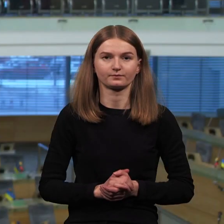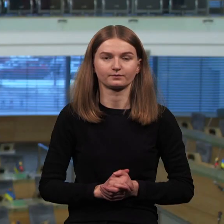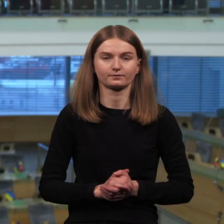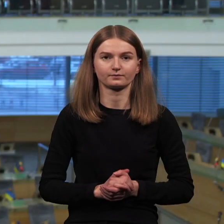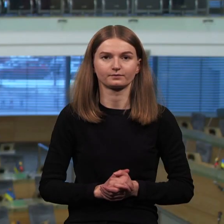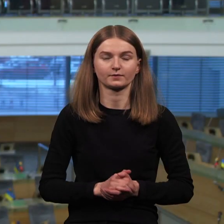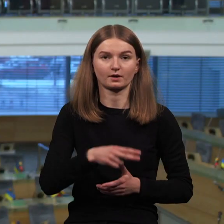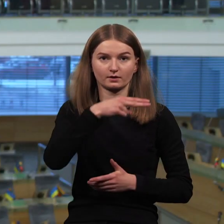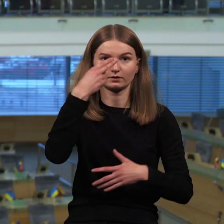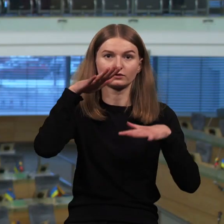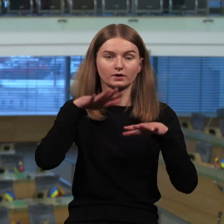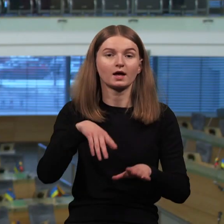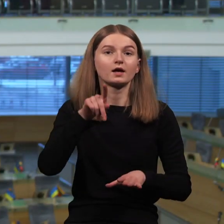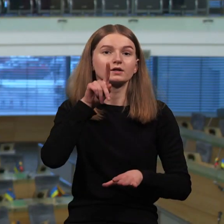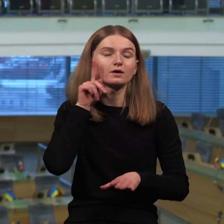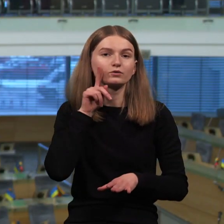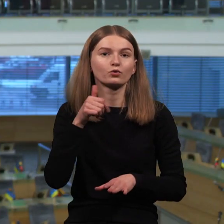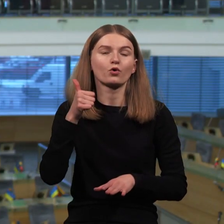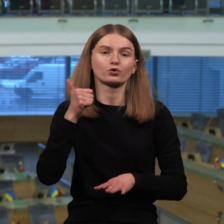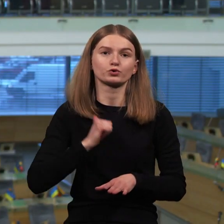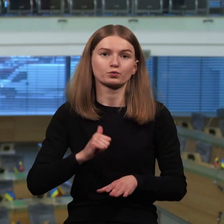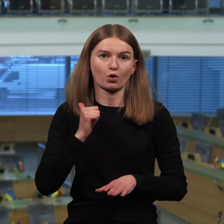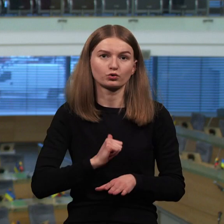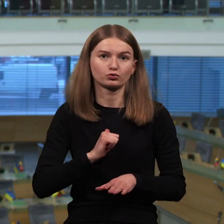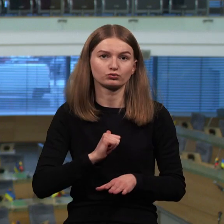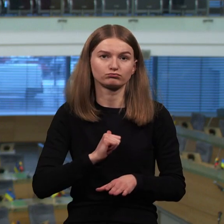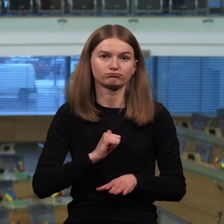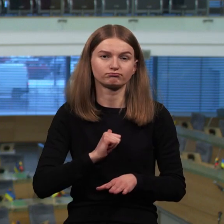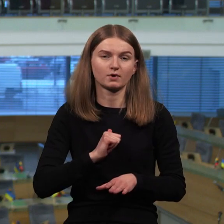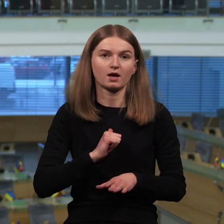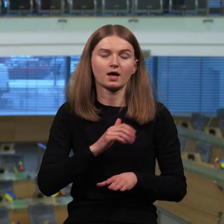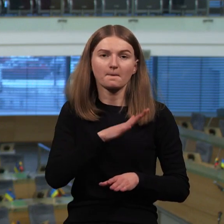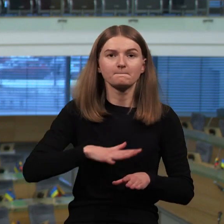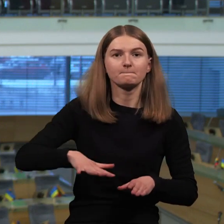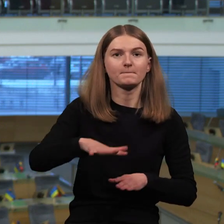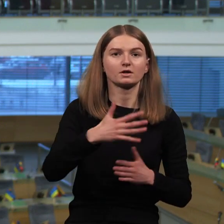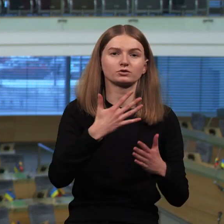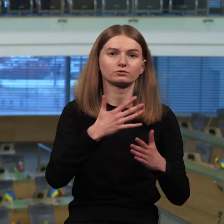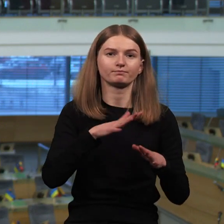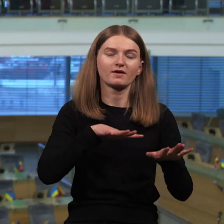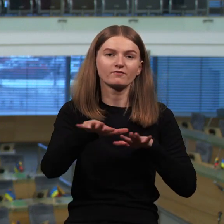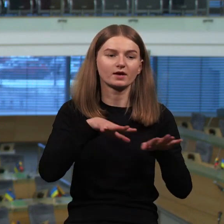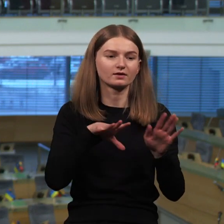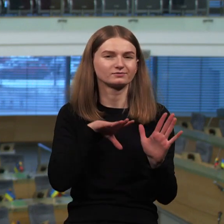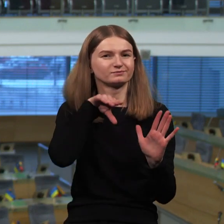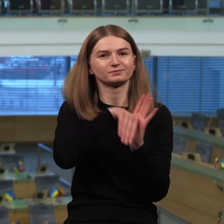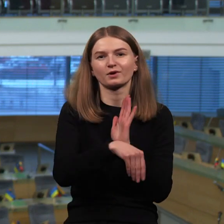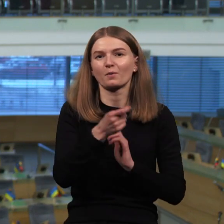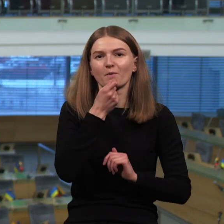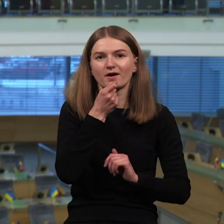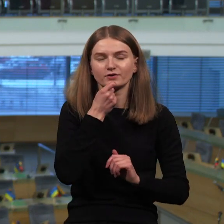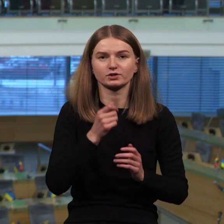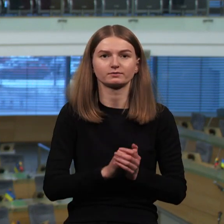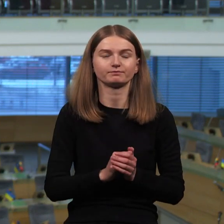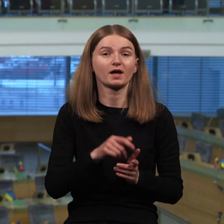Lietuvoje jaunų žmonių įsitraukimas į bendruomeninės veiklas, lyginant su kitomis šalimis, yra nedidelis. Jaunuoliai